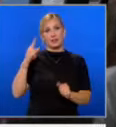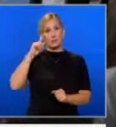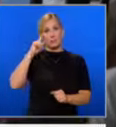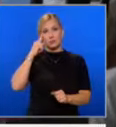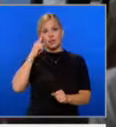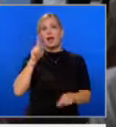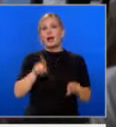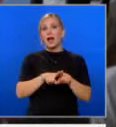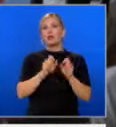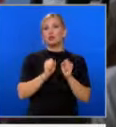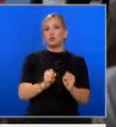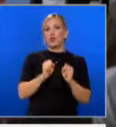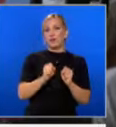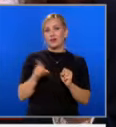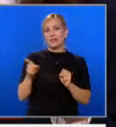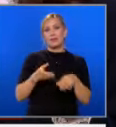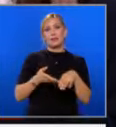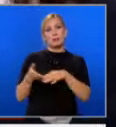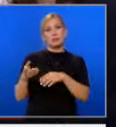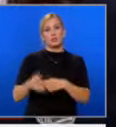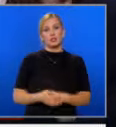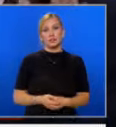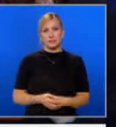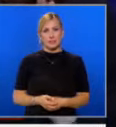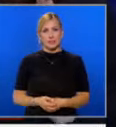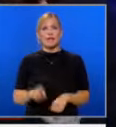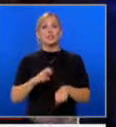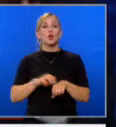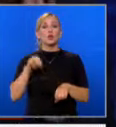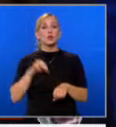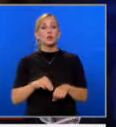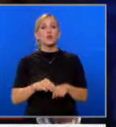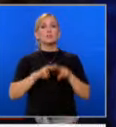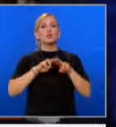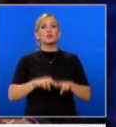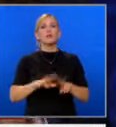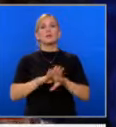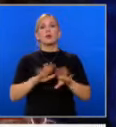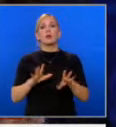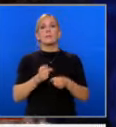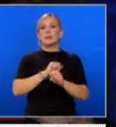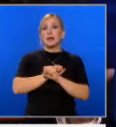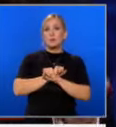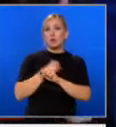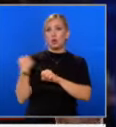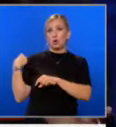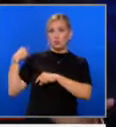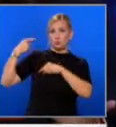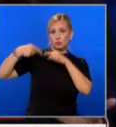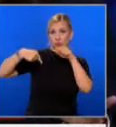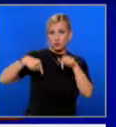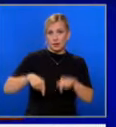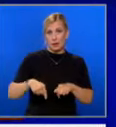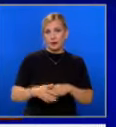си, както очакваха подръжниците ѝ. Доналд Трамп ни завеща най-голямата безработица от времената на голямата